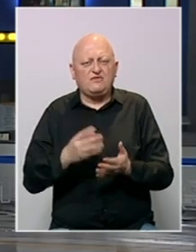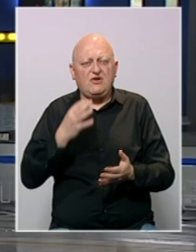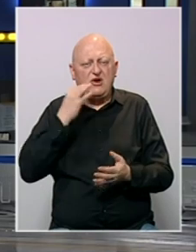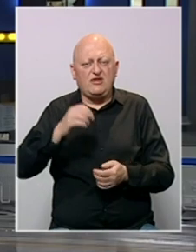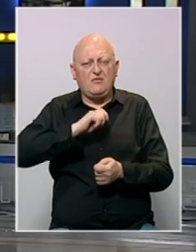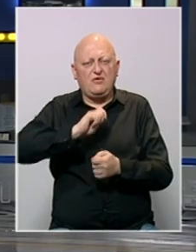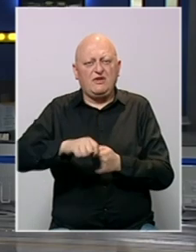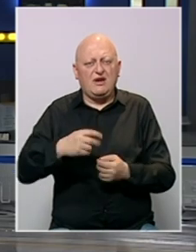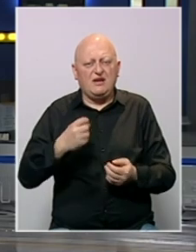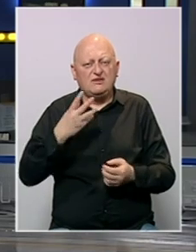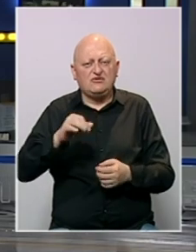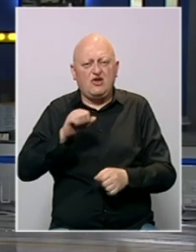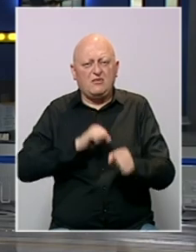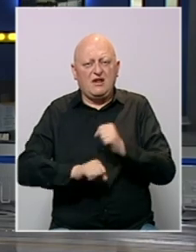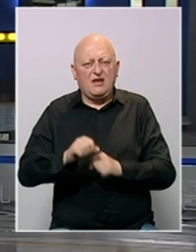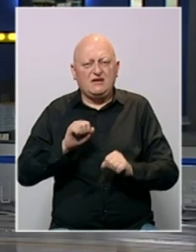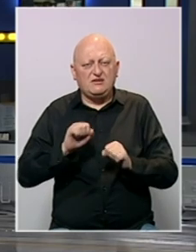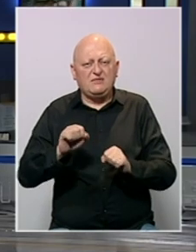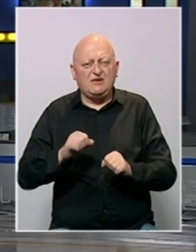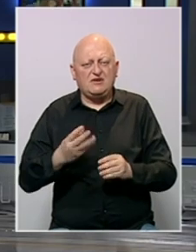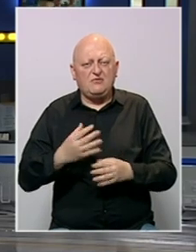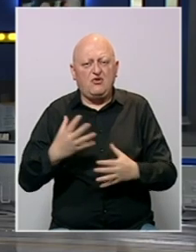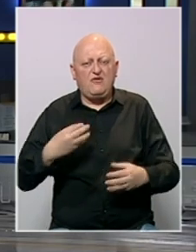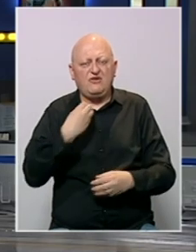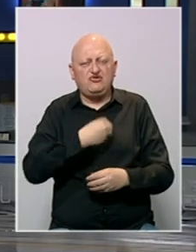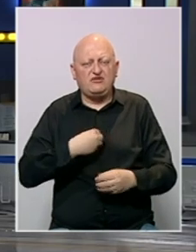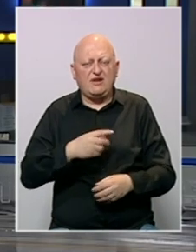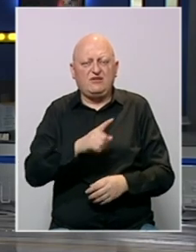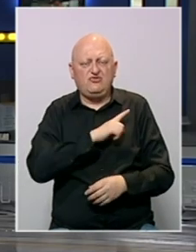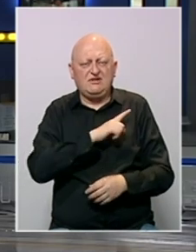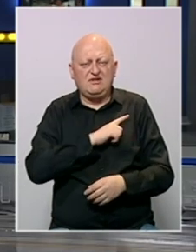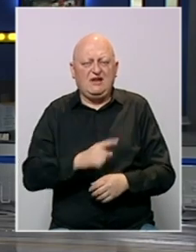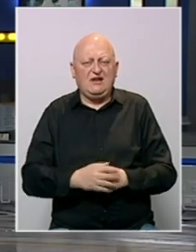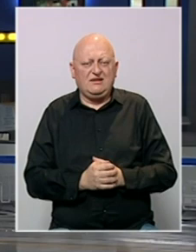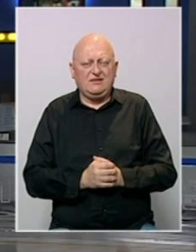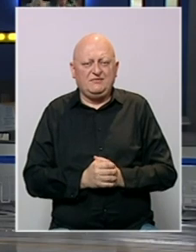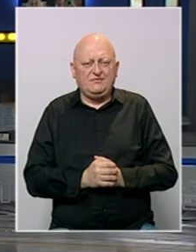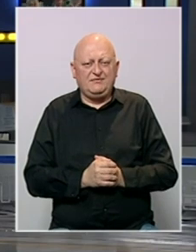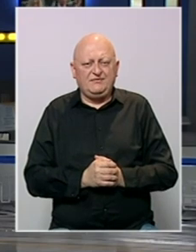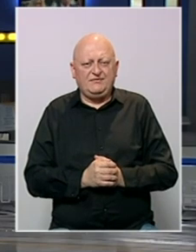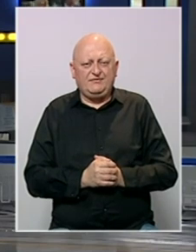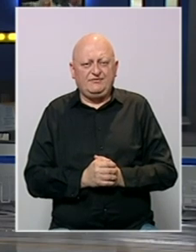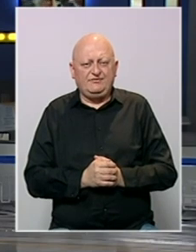obilježavaju dan pobjede kada se Tuzla odbranila i sprečila mnogo veću tragediju i stradanja.